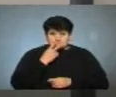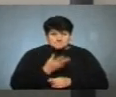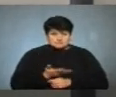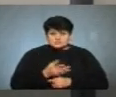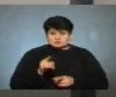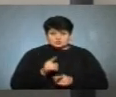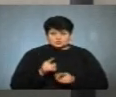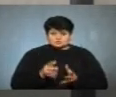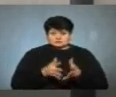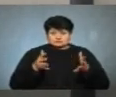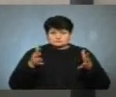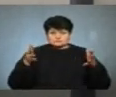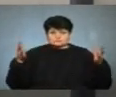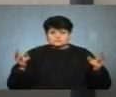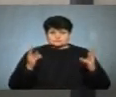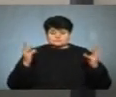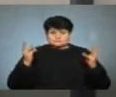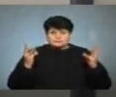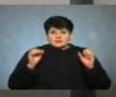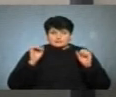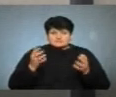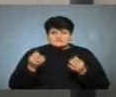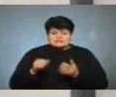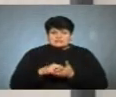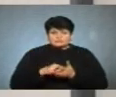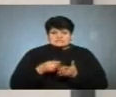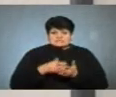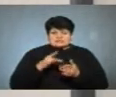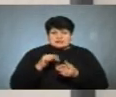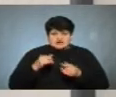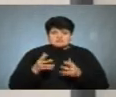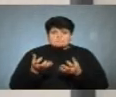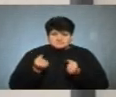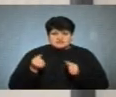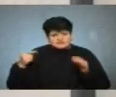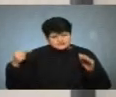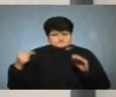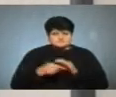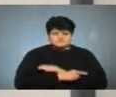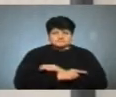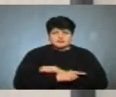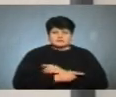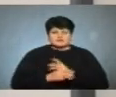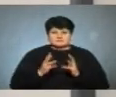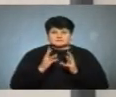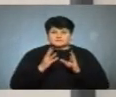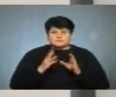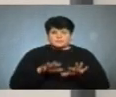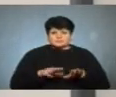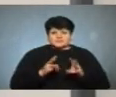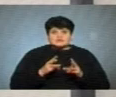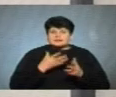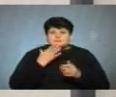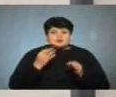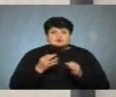масштаби досить значні, можете взяти документи, цінні речі, беріть. І зразу покидайте місце пожежі, тому що все-таки нема нічого